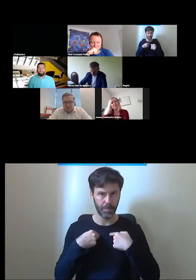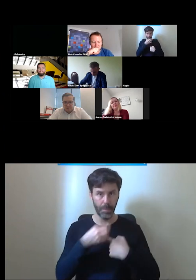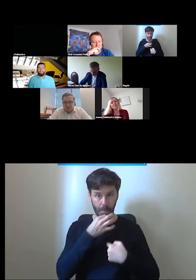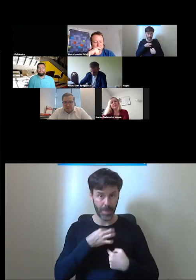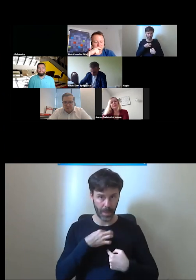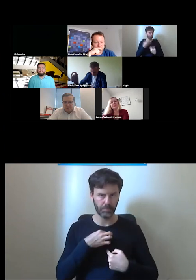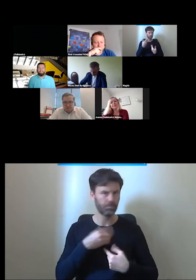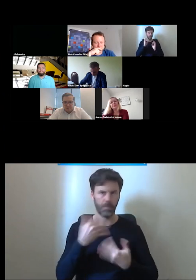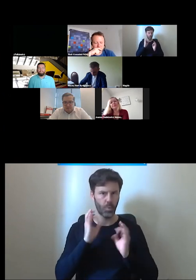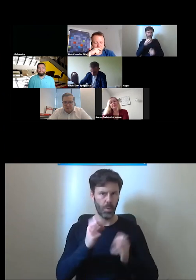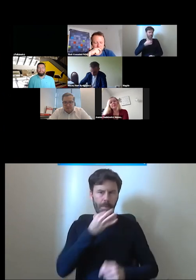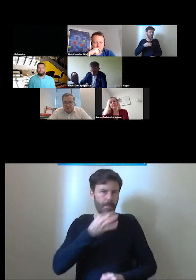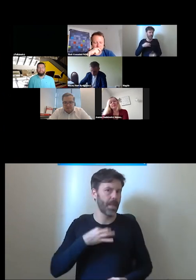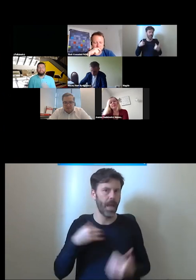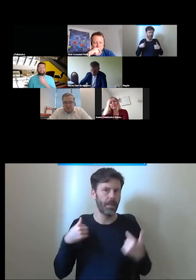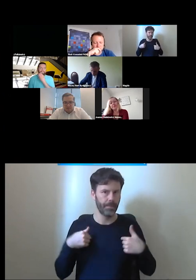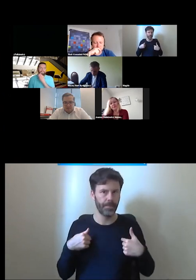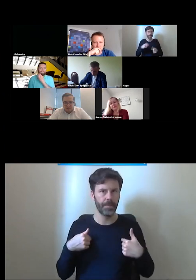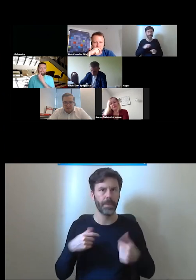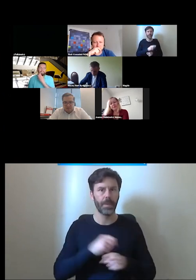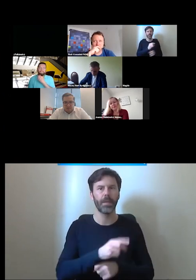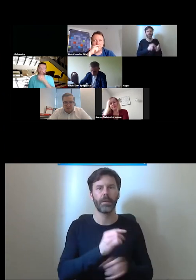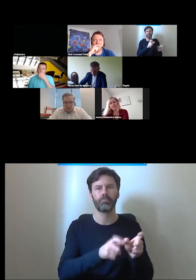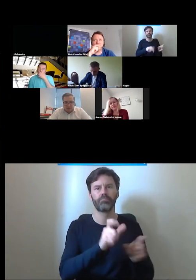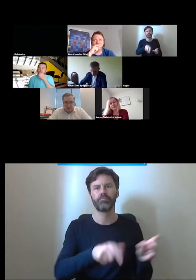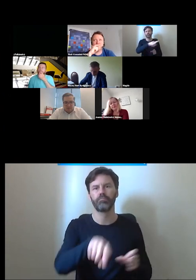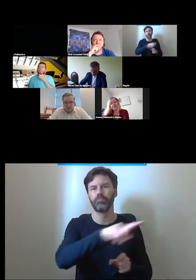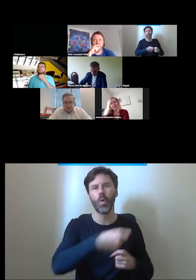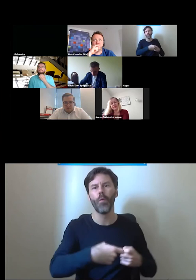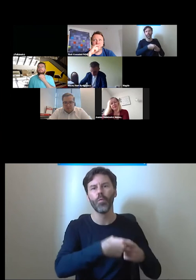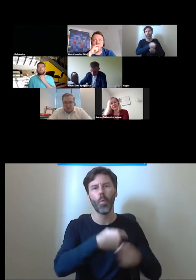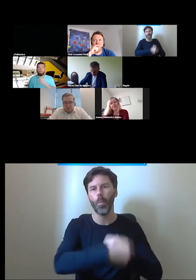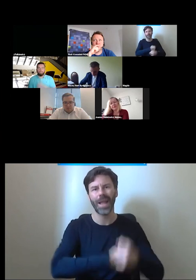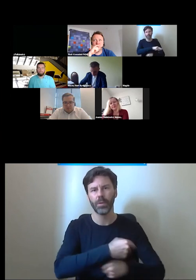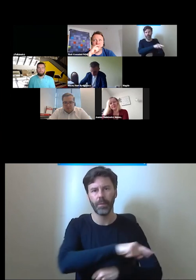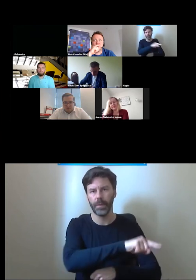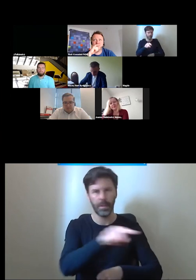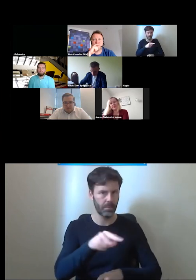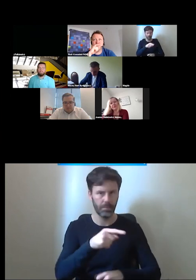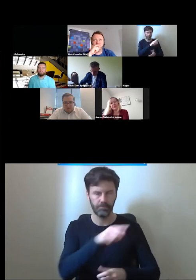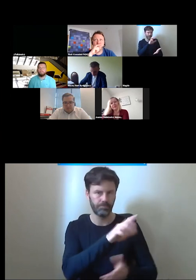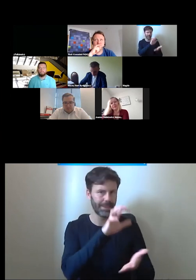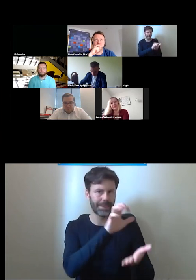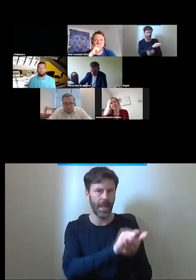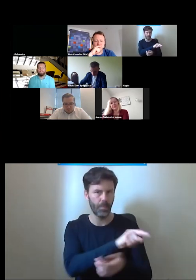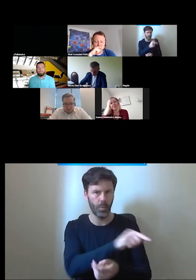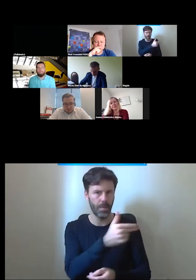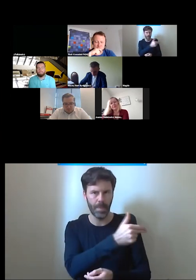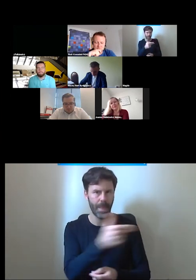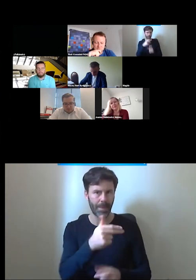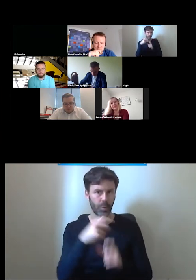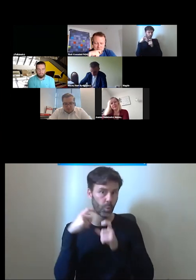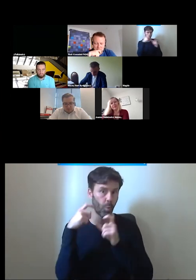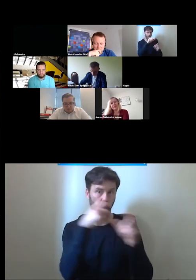moi współpracownicy którzy są też obecni na dzisiejszym spotkaniu bezpośrednio się tymi zgłoszeniami zajmują więc mogą też to